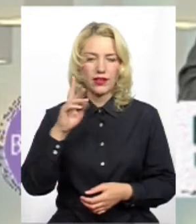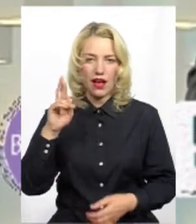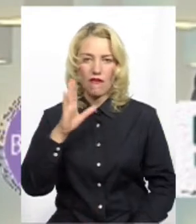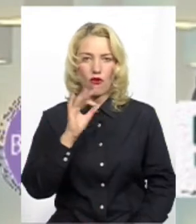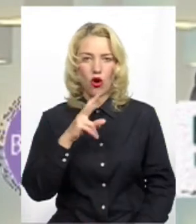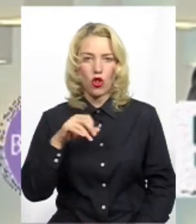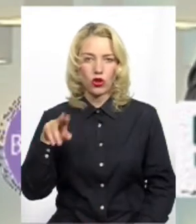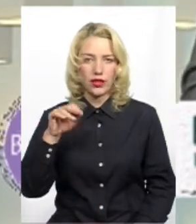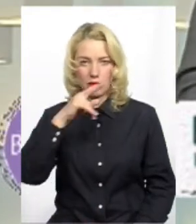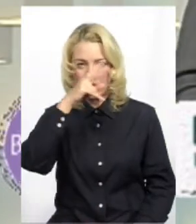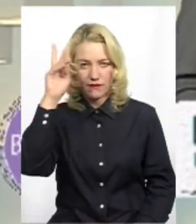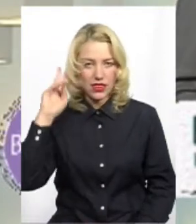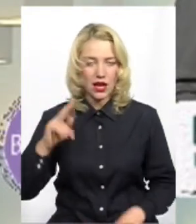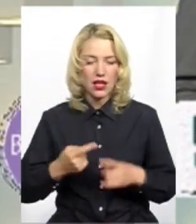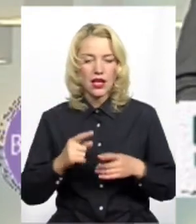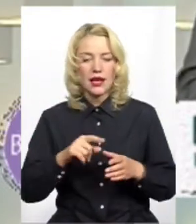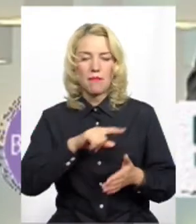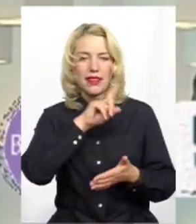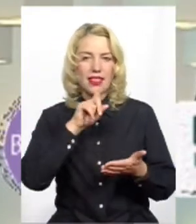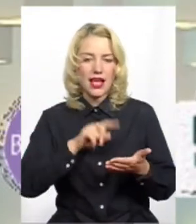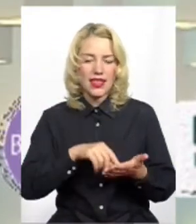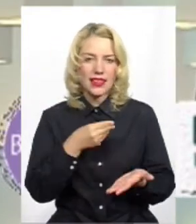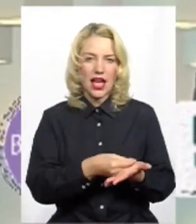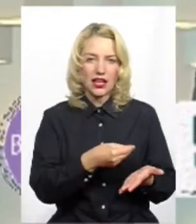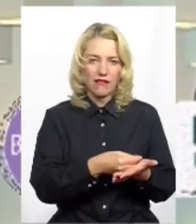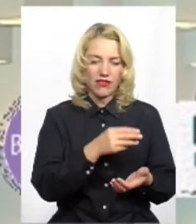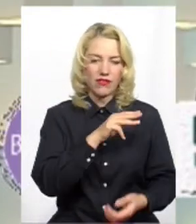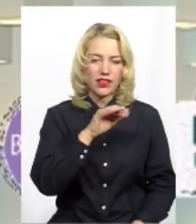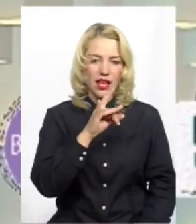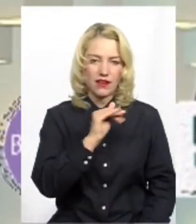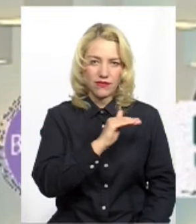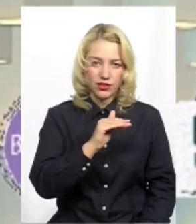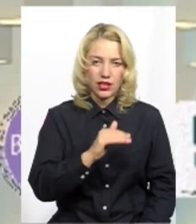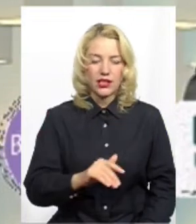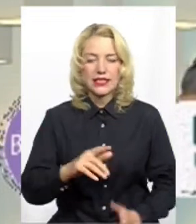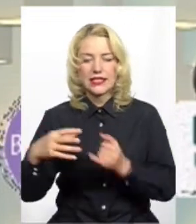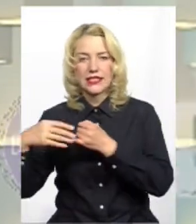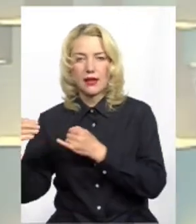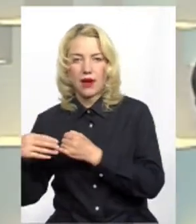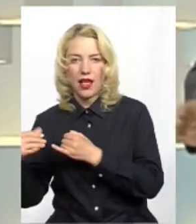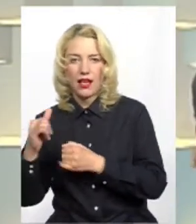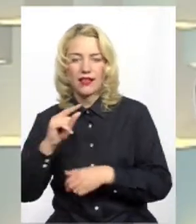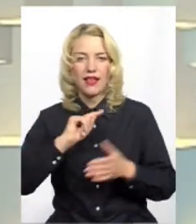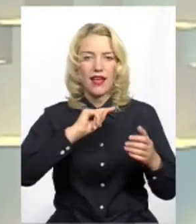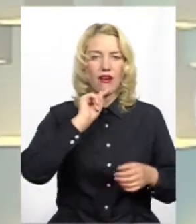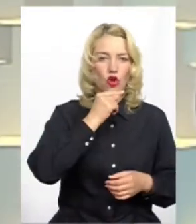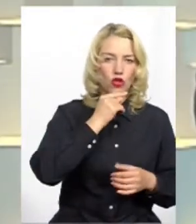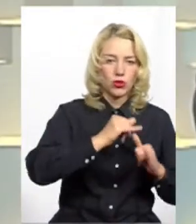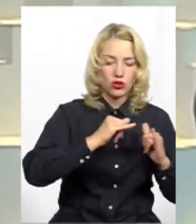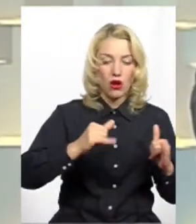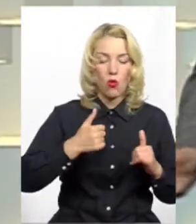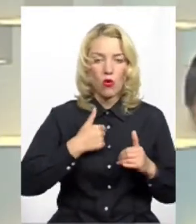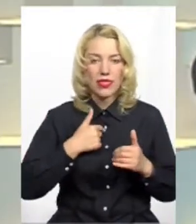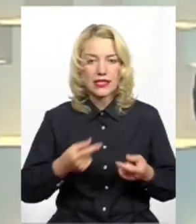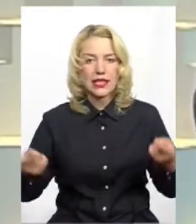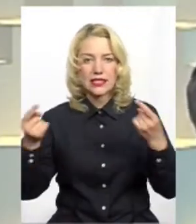тарифів, це питання землі і це питання економічного розвитку. І в повністю співпали бачення,